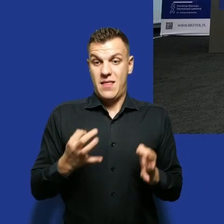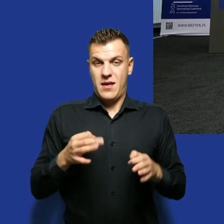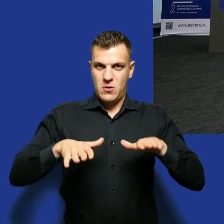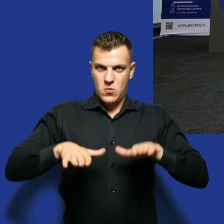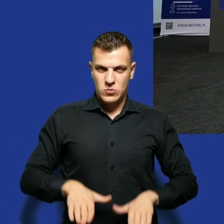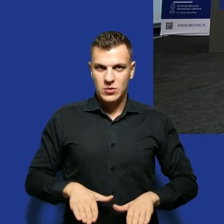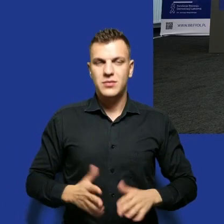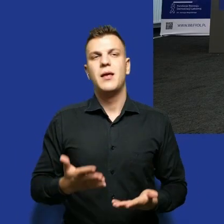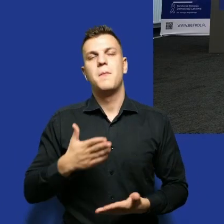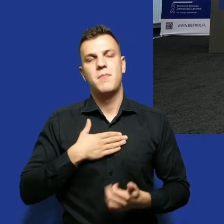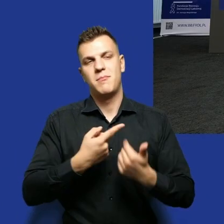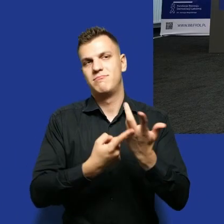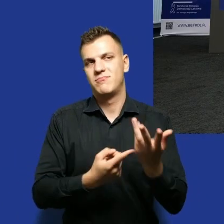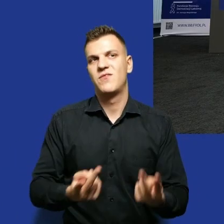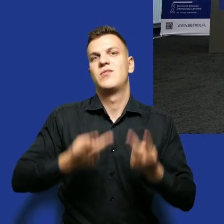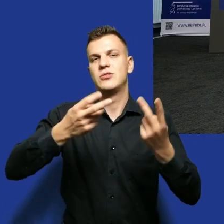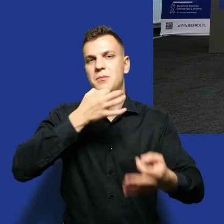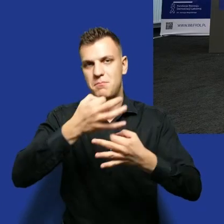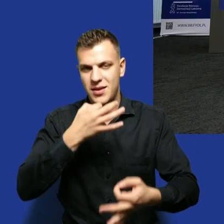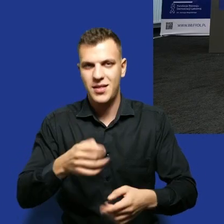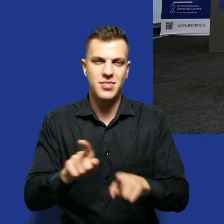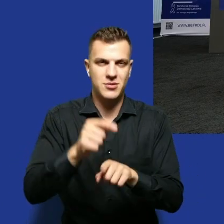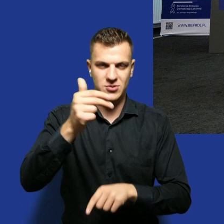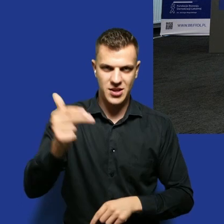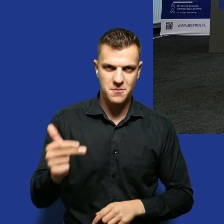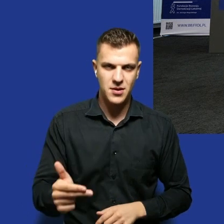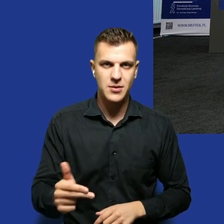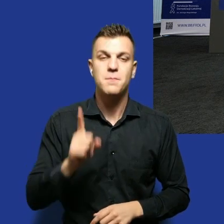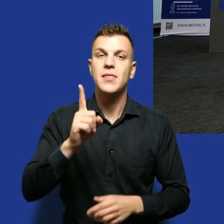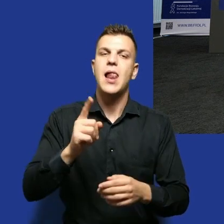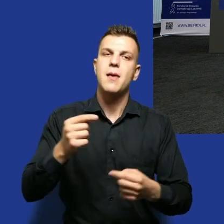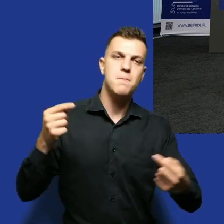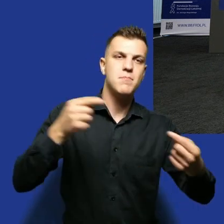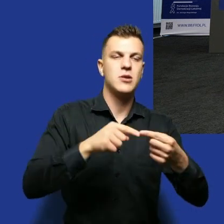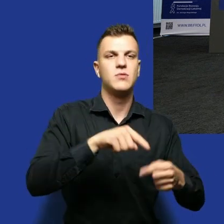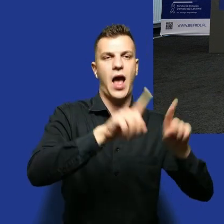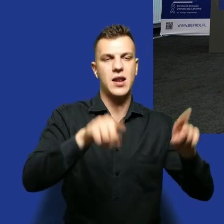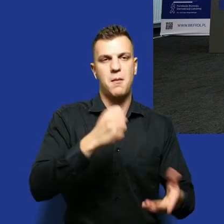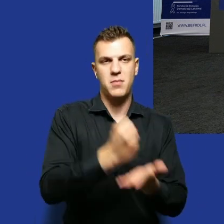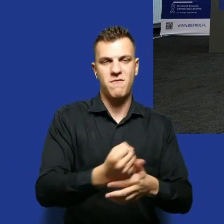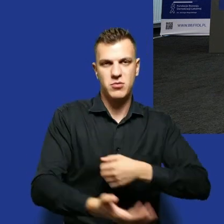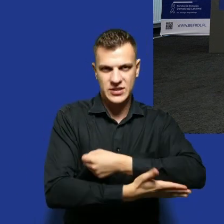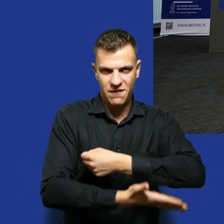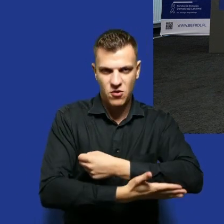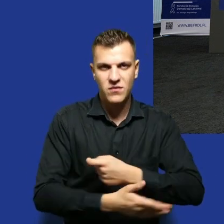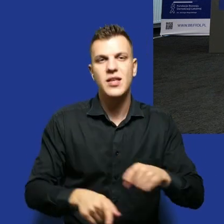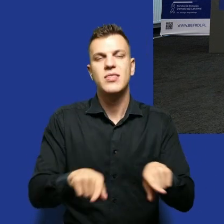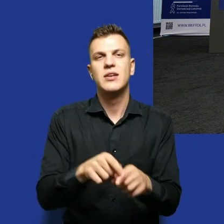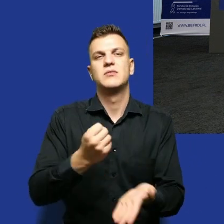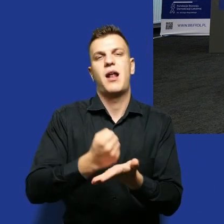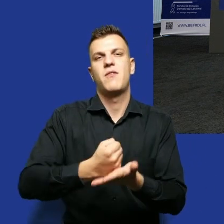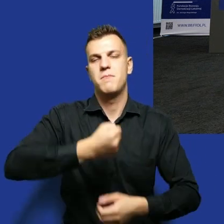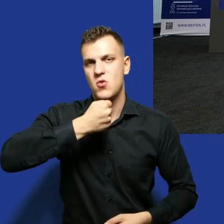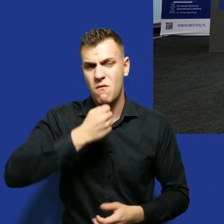ważnych pytań i zagadnień, ale w kontekście tej Karty Praw Podstawowych jest, tak, korzystajmy z mikrofonu.